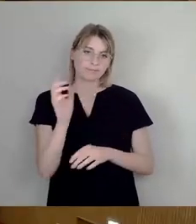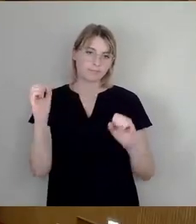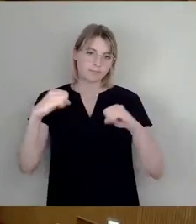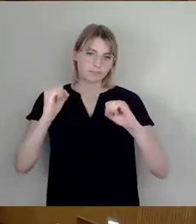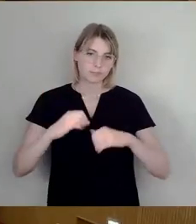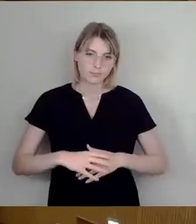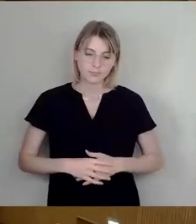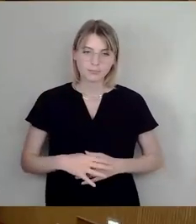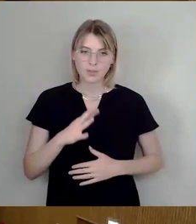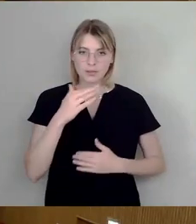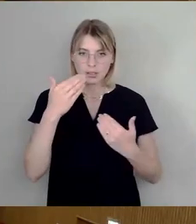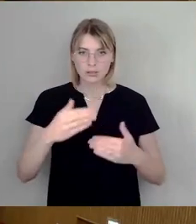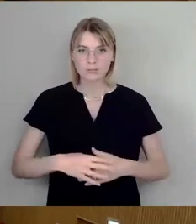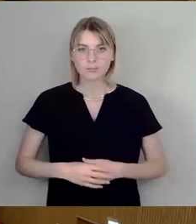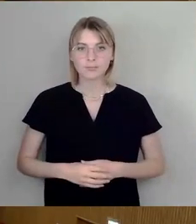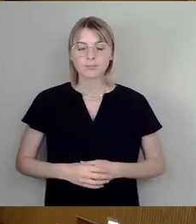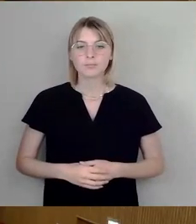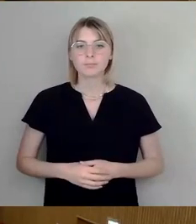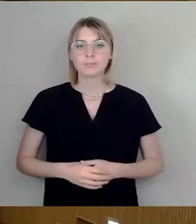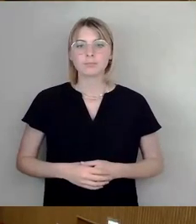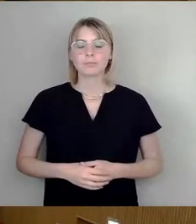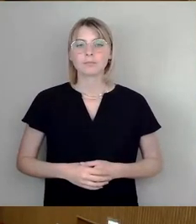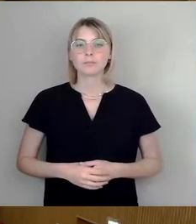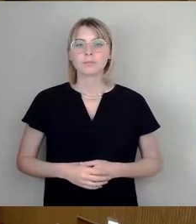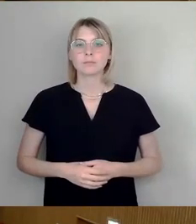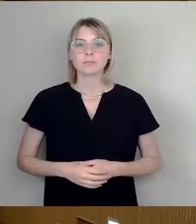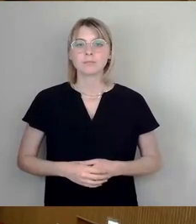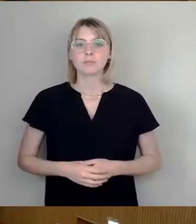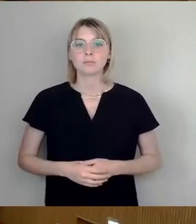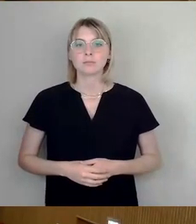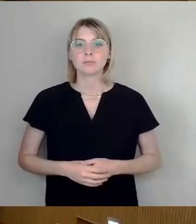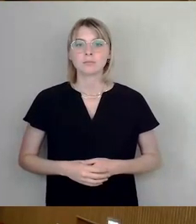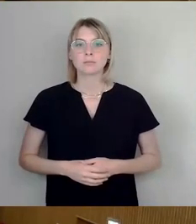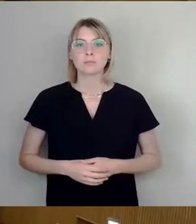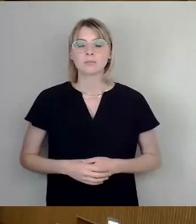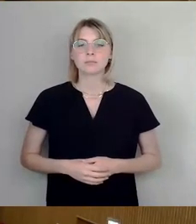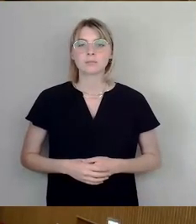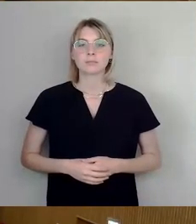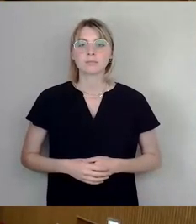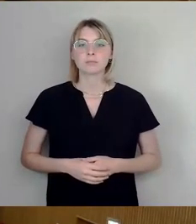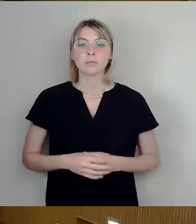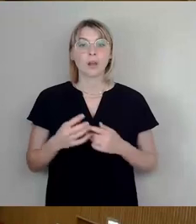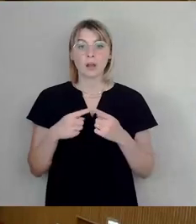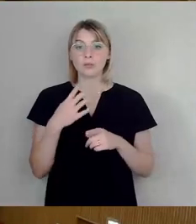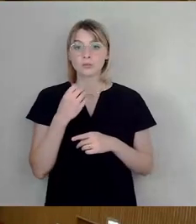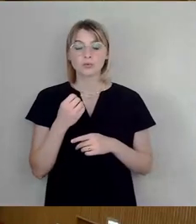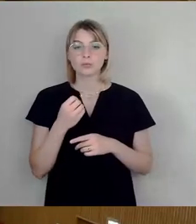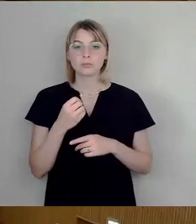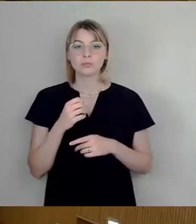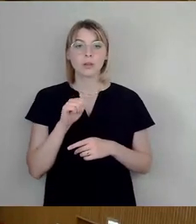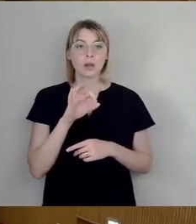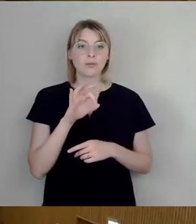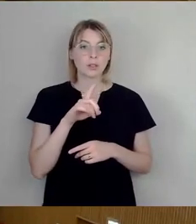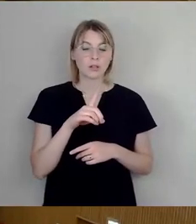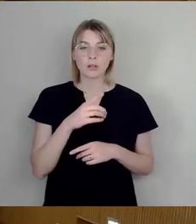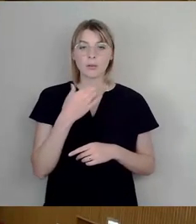Vielen Dank. Dann wurden wir, so starten wir an wie FDP das Wort gewünscht als Erste. Nein. Dann machen wir weiter. AfD. Nein.